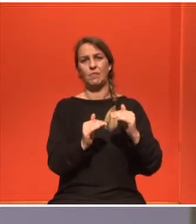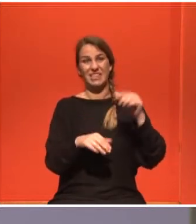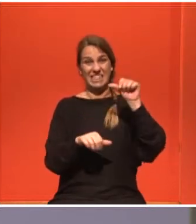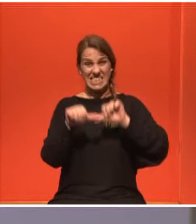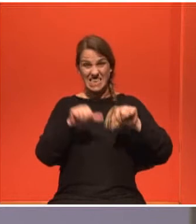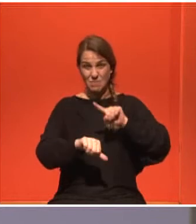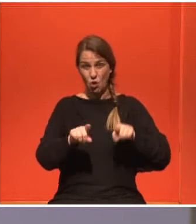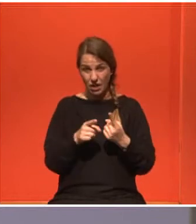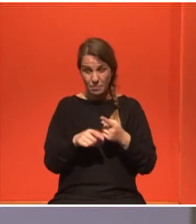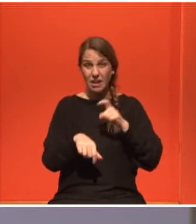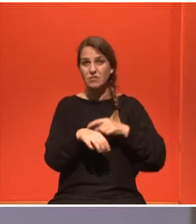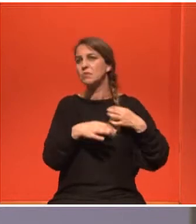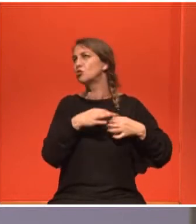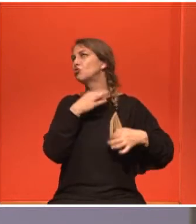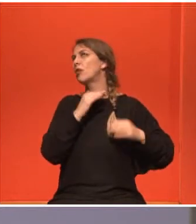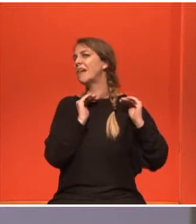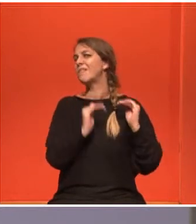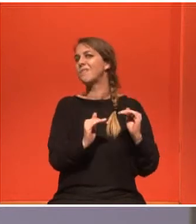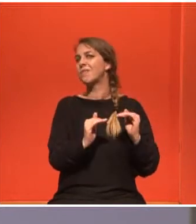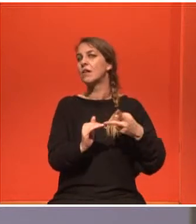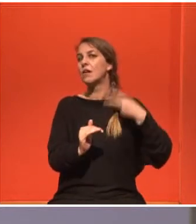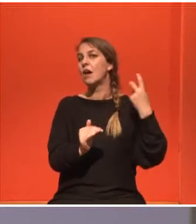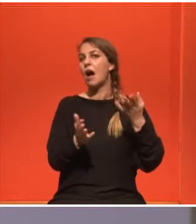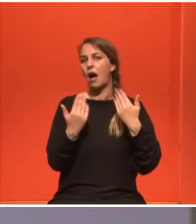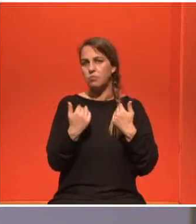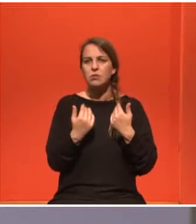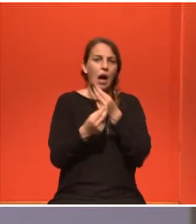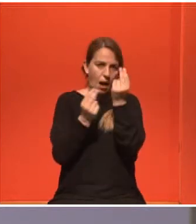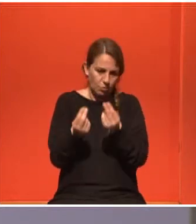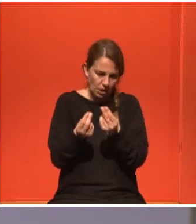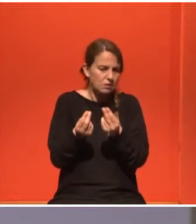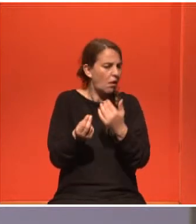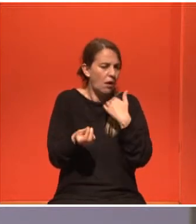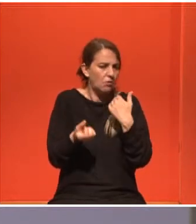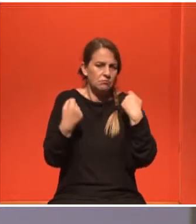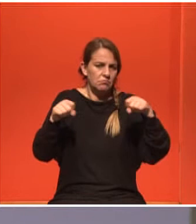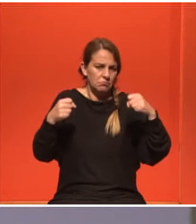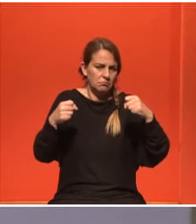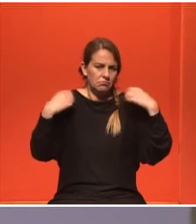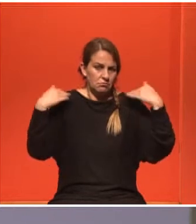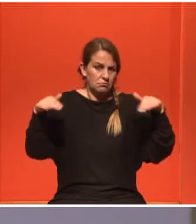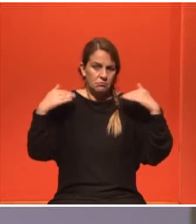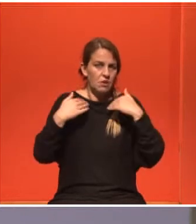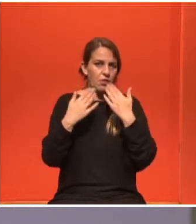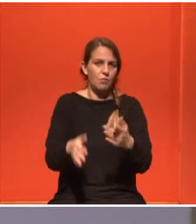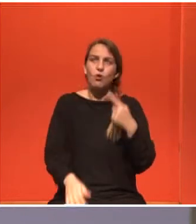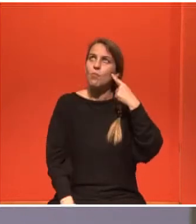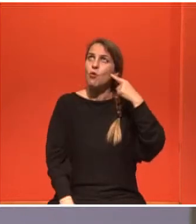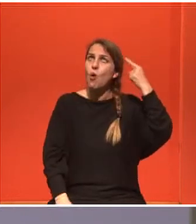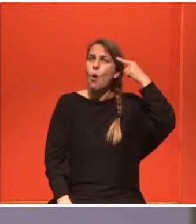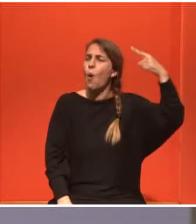χημιοθεραπείες και δεν μπορούσα να αθληθώ καθόλου. Οπότε ανυπομονούσα έκανα μόνο στο μυαλό μου